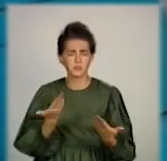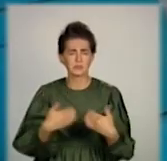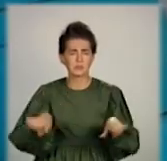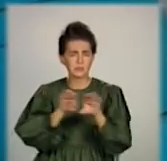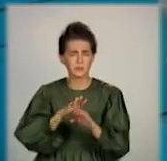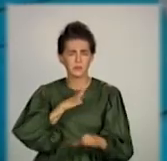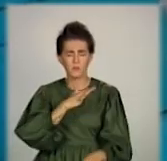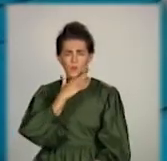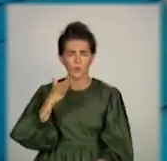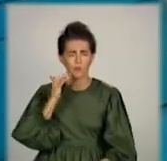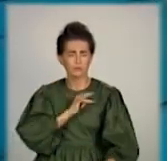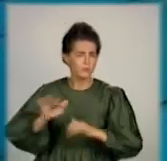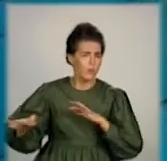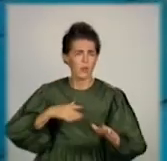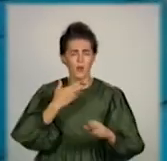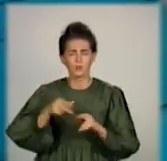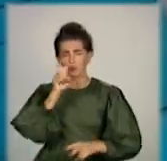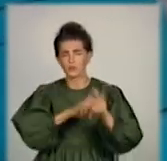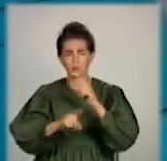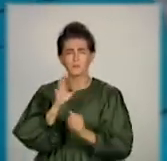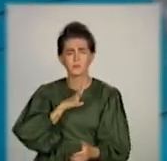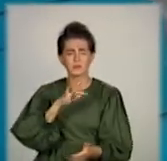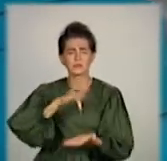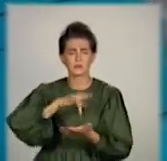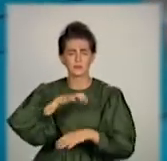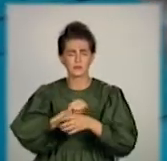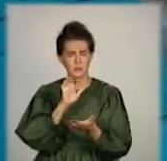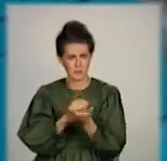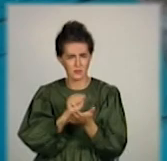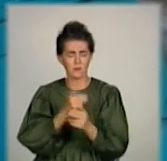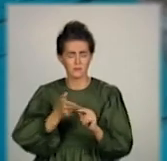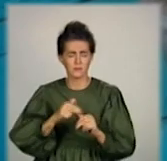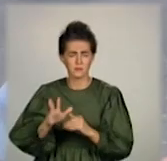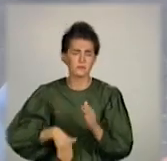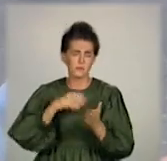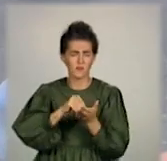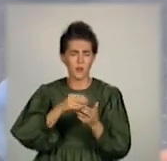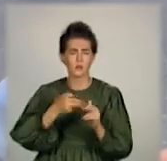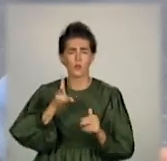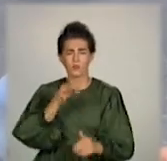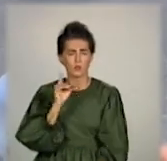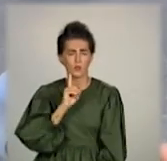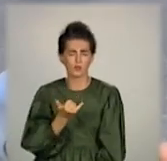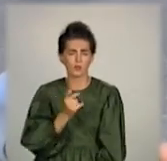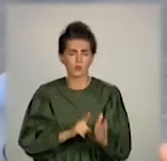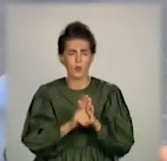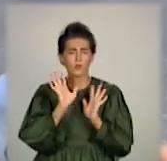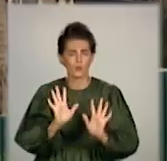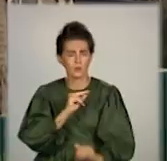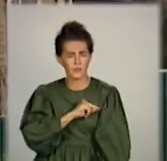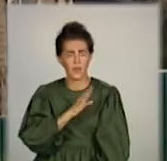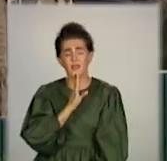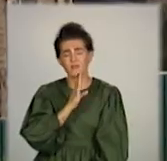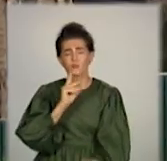скитався, на біржі стояв, там копійки платили. Ось зараз тільки вийшов з 1 апреля, працює. Пані Олена живе у приватному